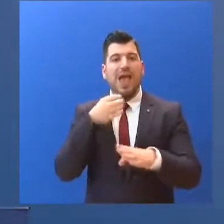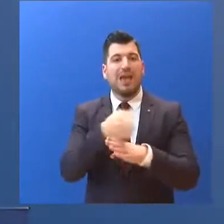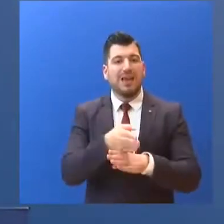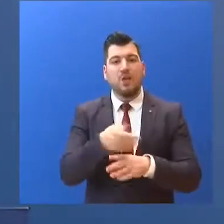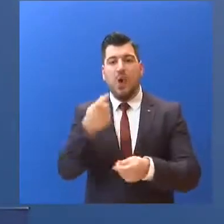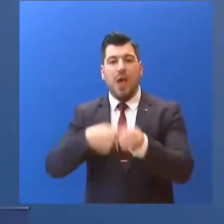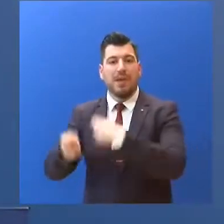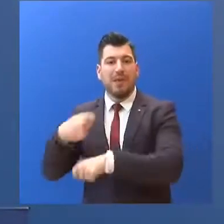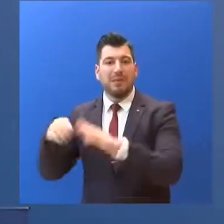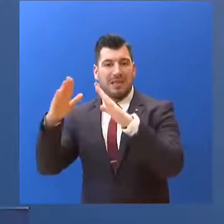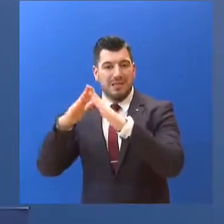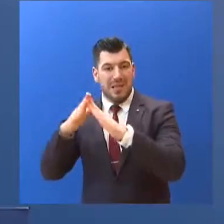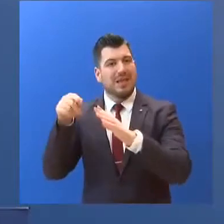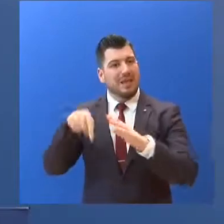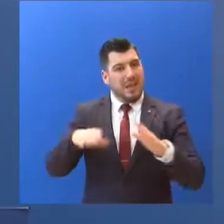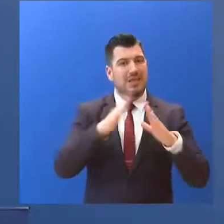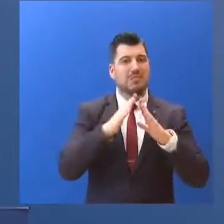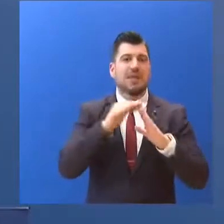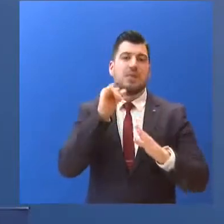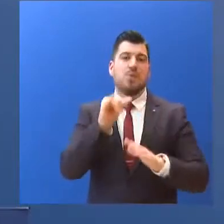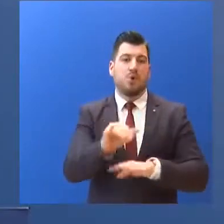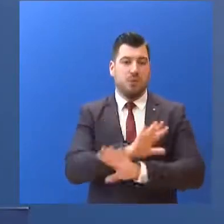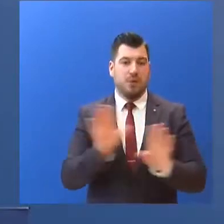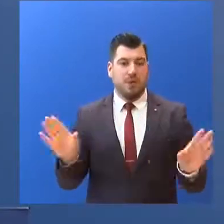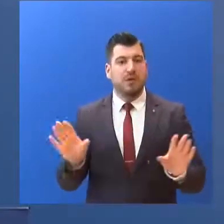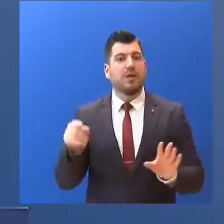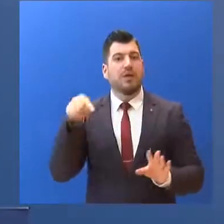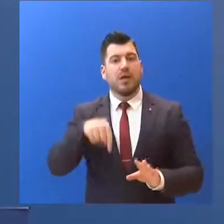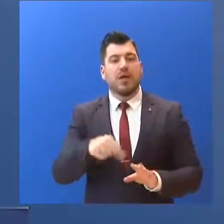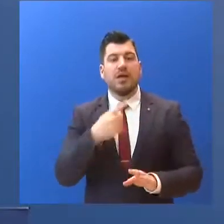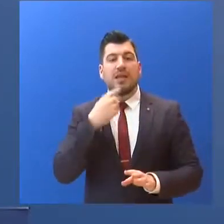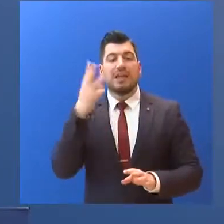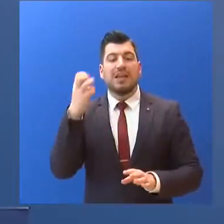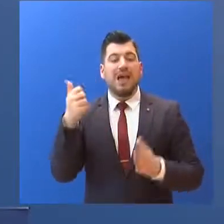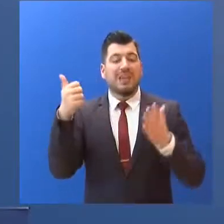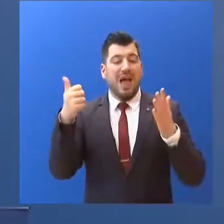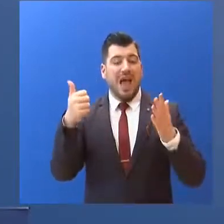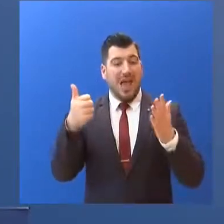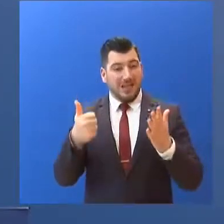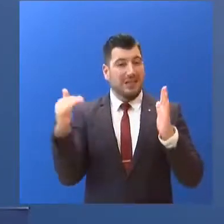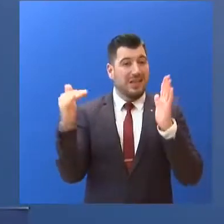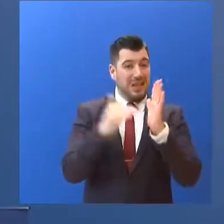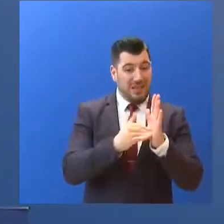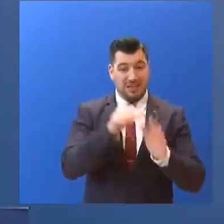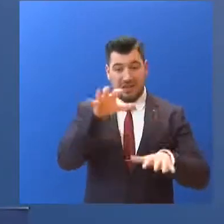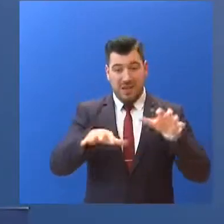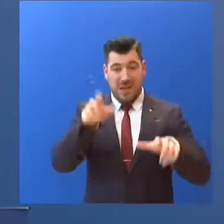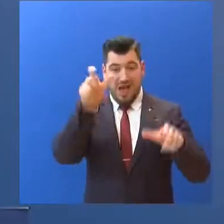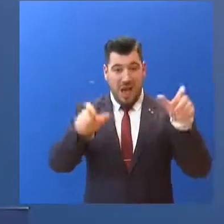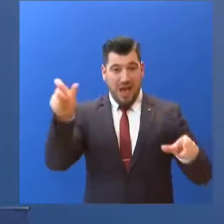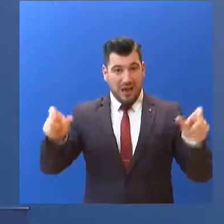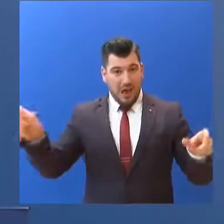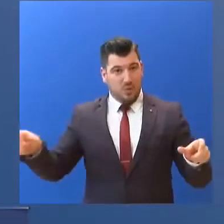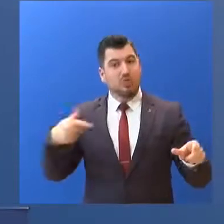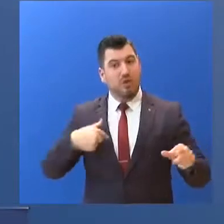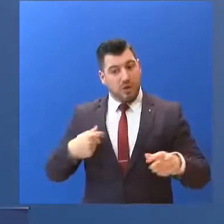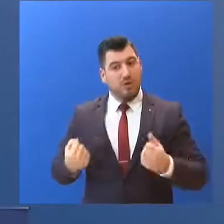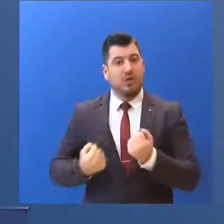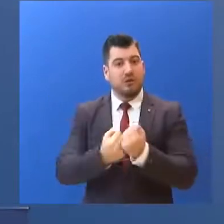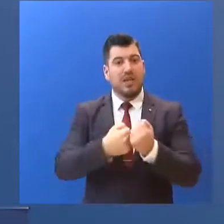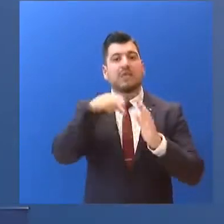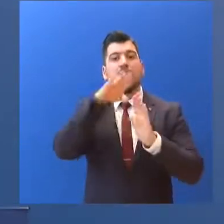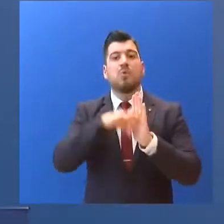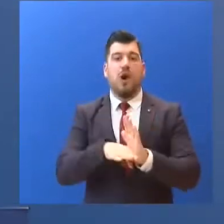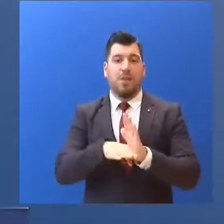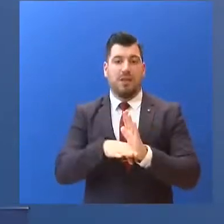Ενεργοποίηση του Προγράμματος Κοινοφυλούς Εργασίας... για 36.500 ανέργους... σε ΟΤΑ και Νομικά Πρόσωπα Δημοσίου